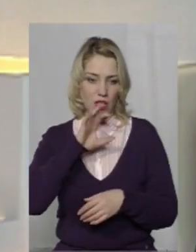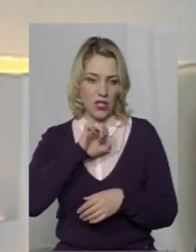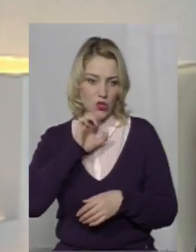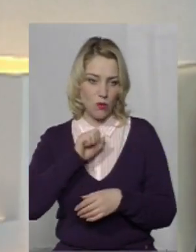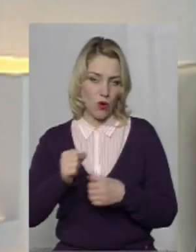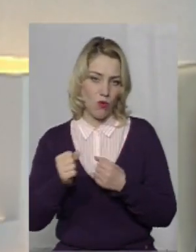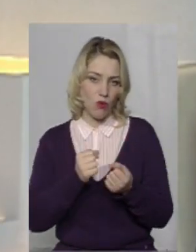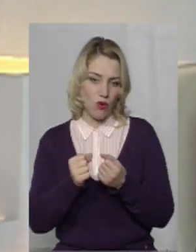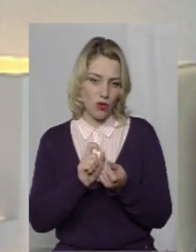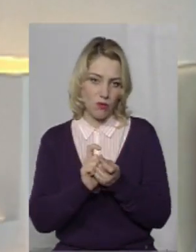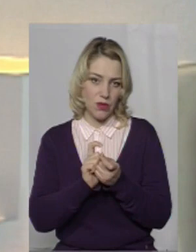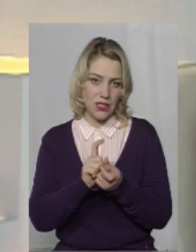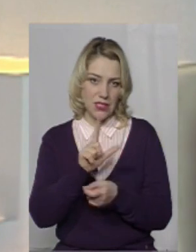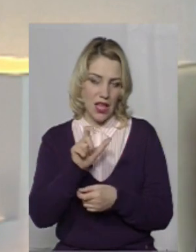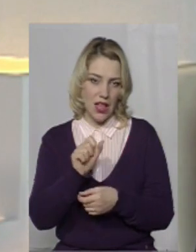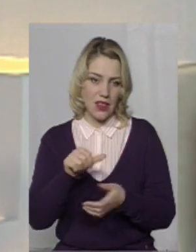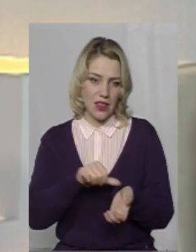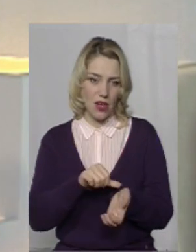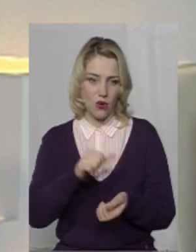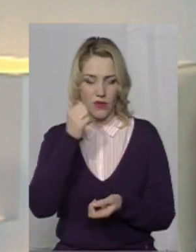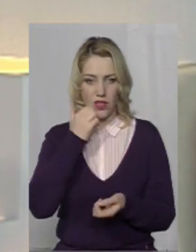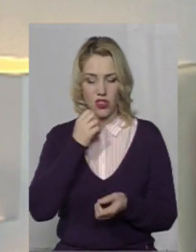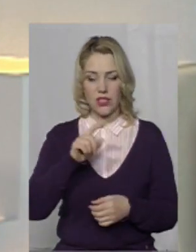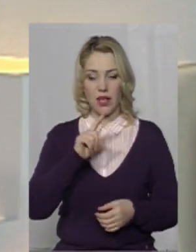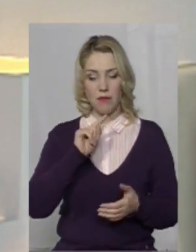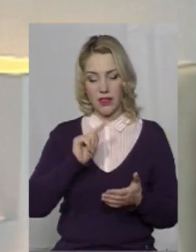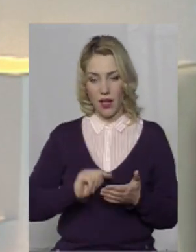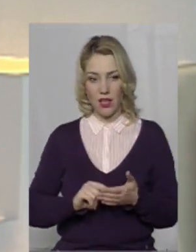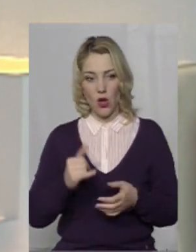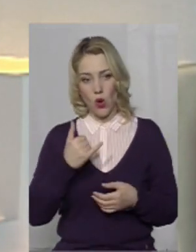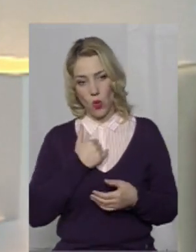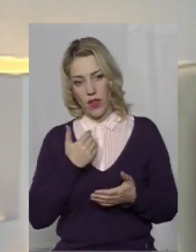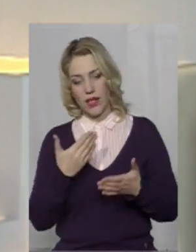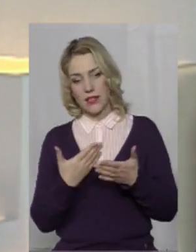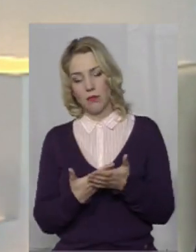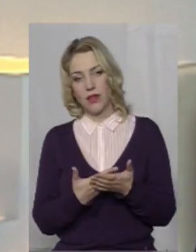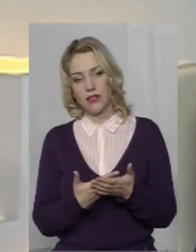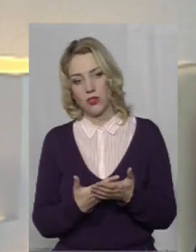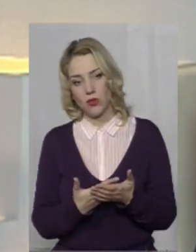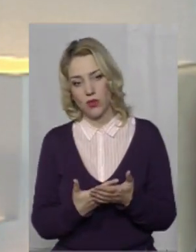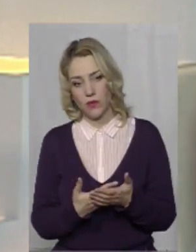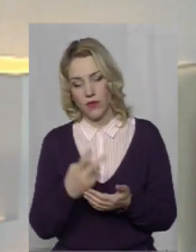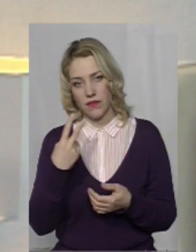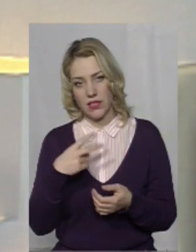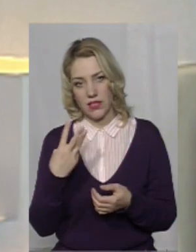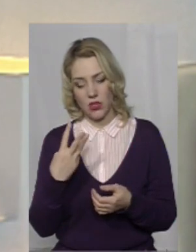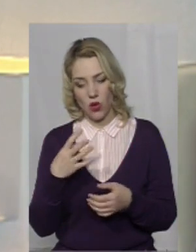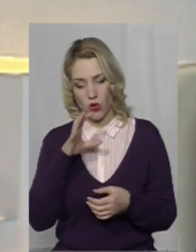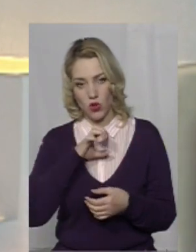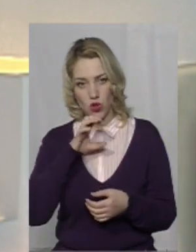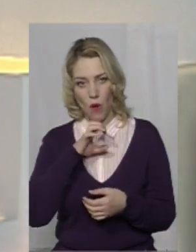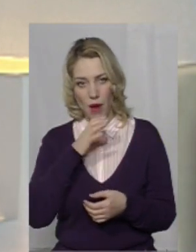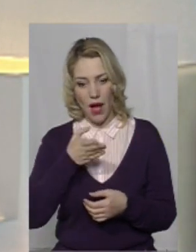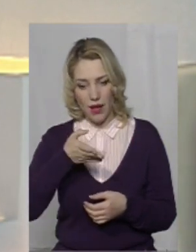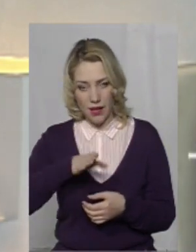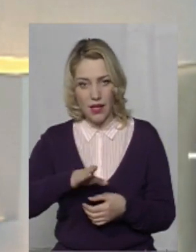боротьбі з наркотиками. Прошу. Вдячний за запитання. Так, у нас близько 23 собак,